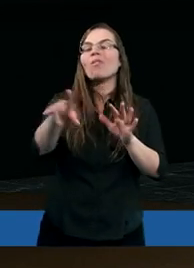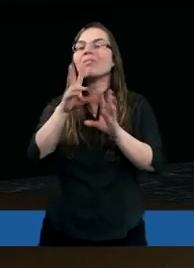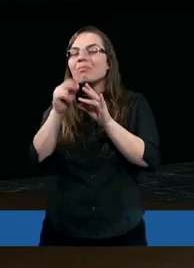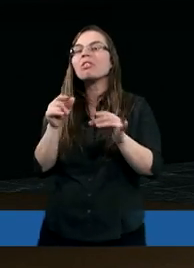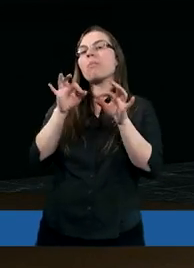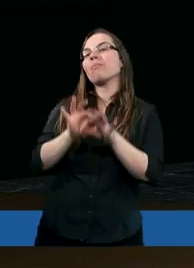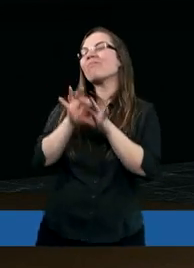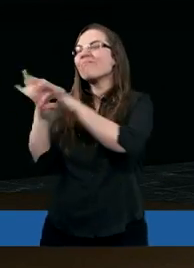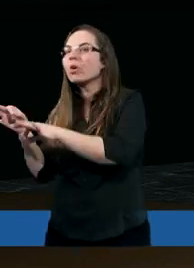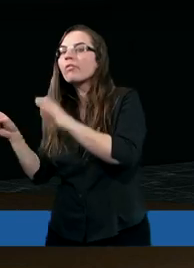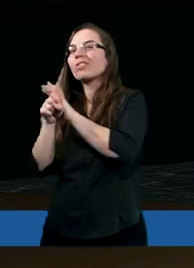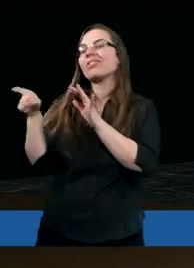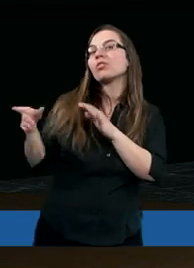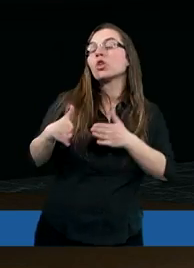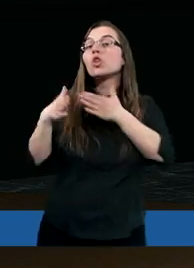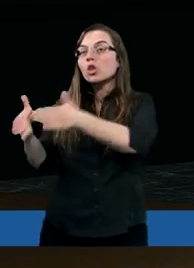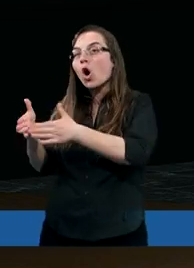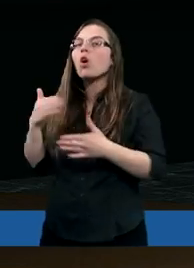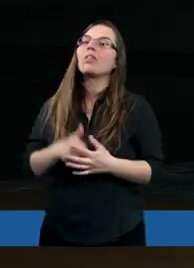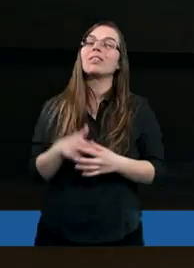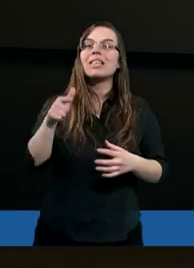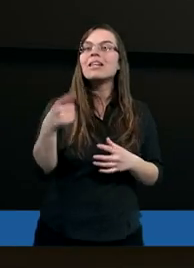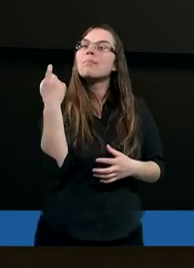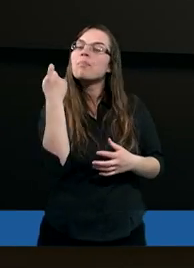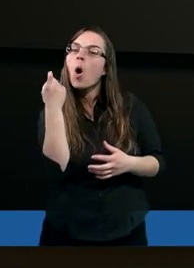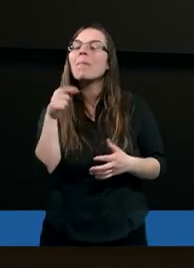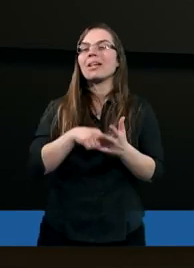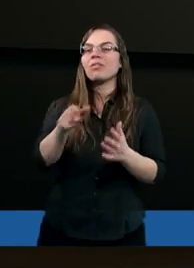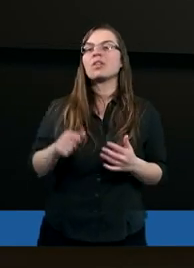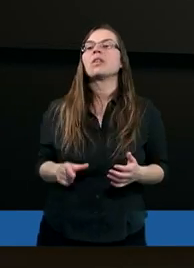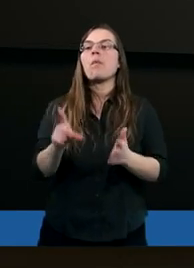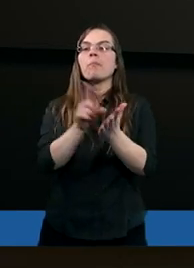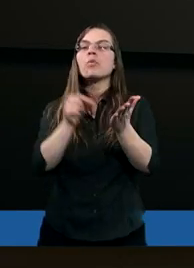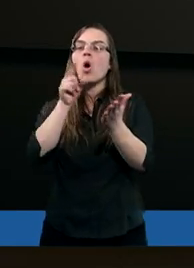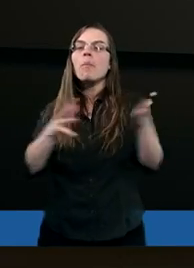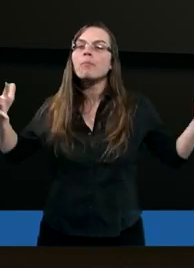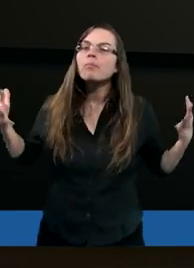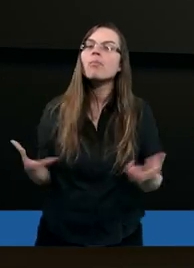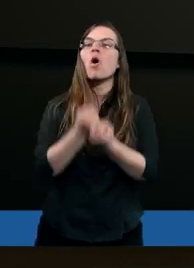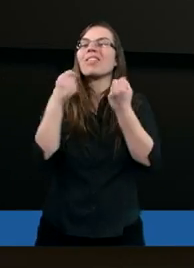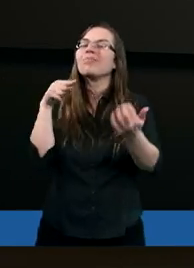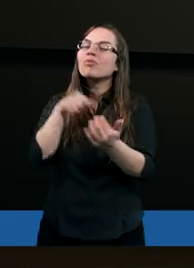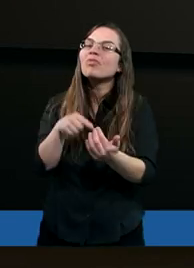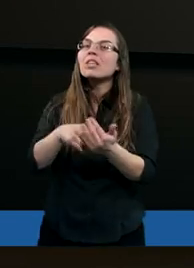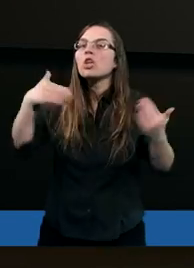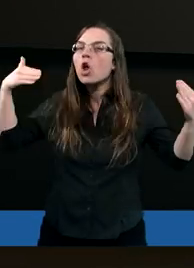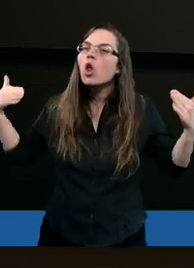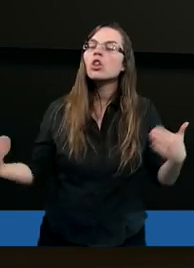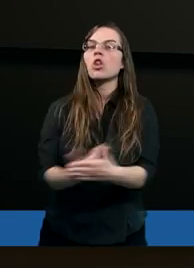prowadzić swoją drogą. To chciałem właśnie powiedzieć. chciałbym wejść w ten moment. Piotr podejmuje znowu tych